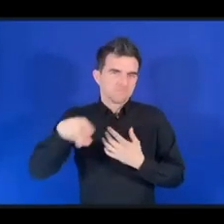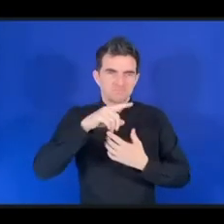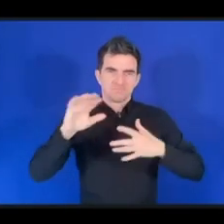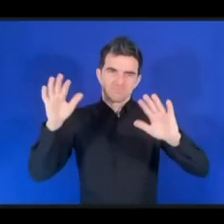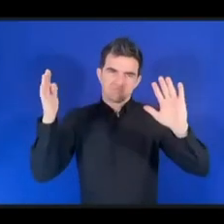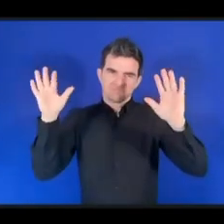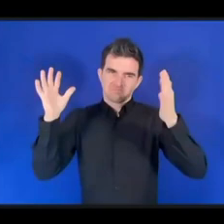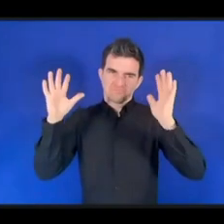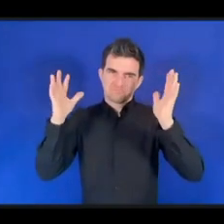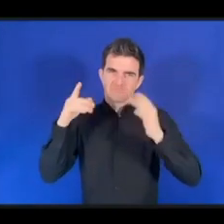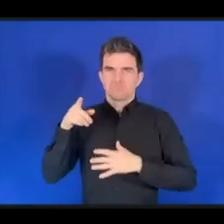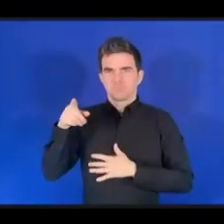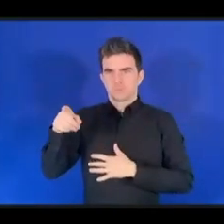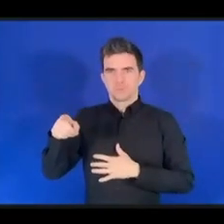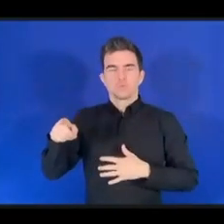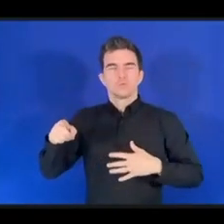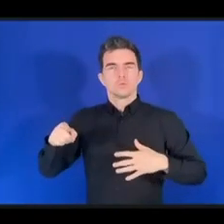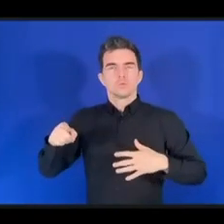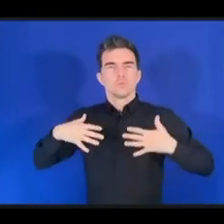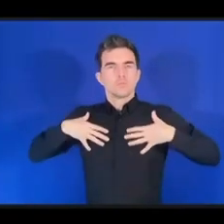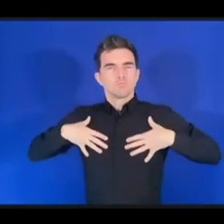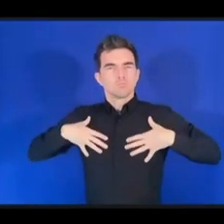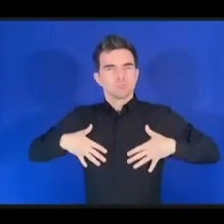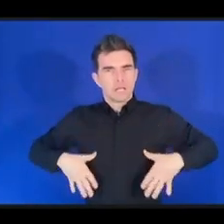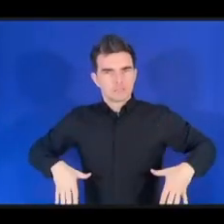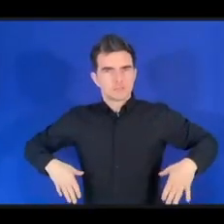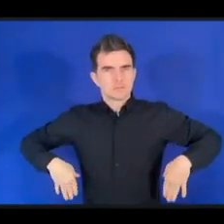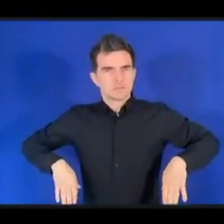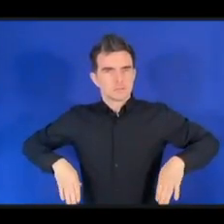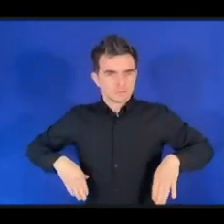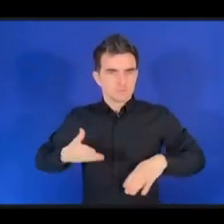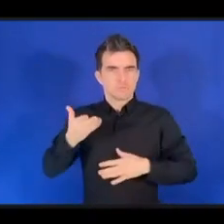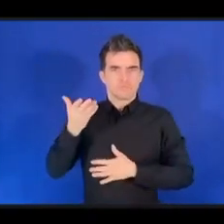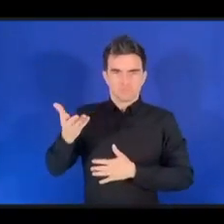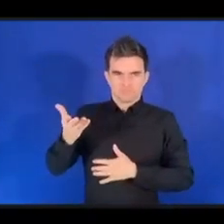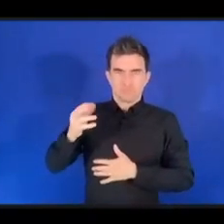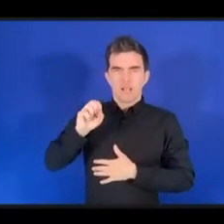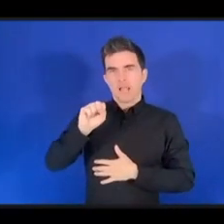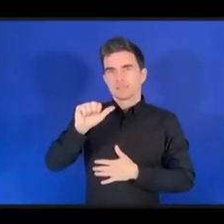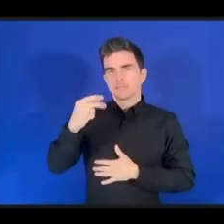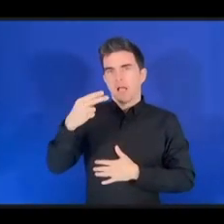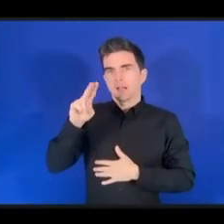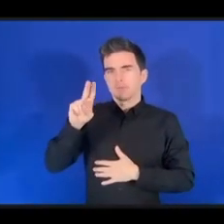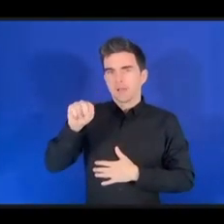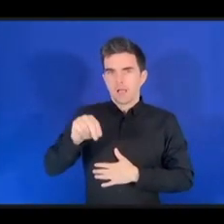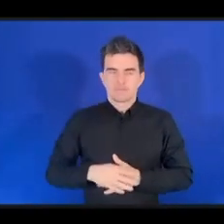Морисай Хан, житцу Шхрама Киямизу.